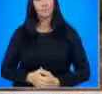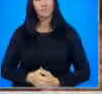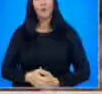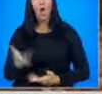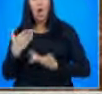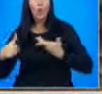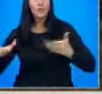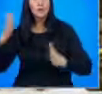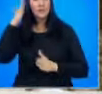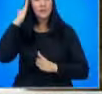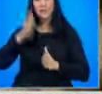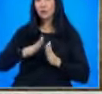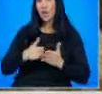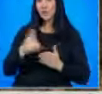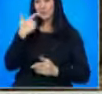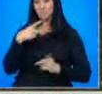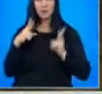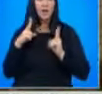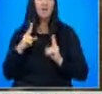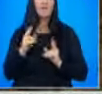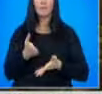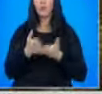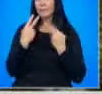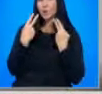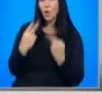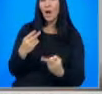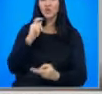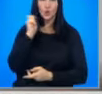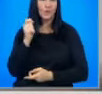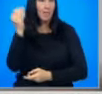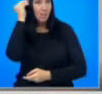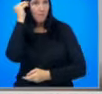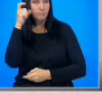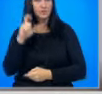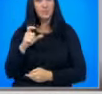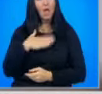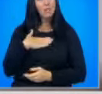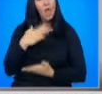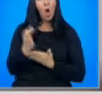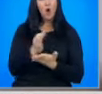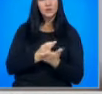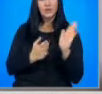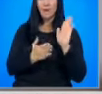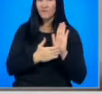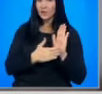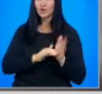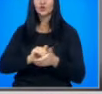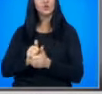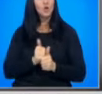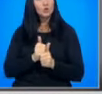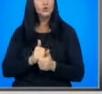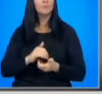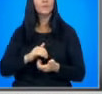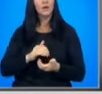отделните страни-членки сами решават какъв тип открепа да окажат на Украина, напомни Смит. Ние оценяваме факта, че съюзниците